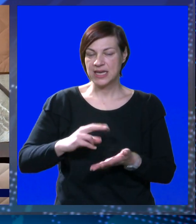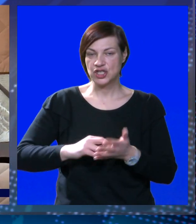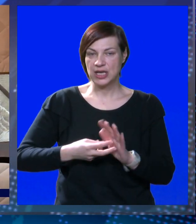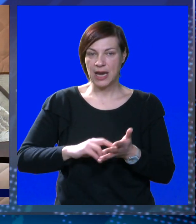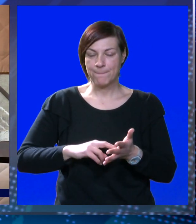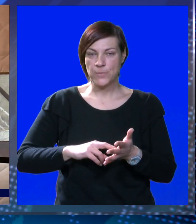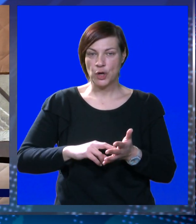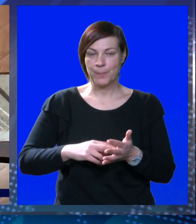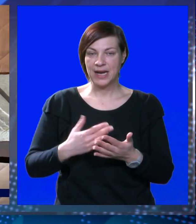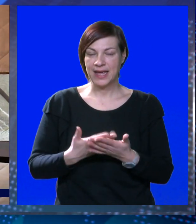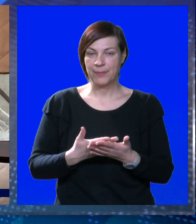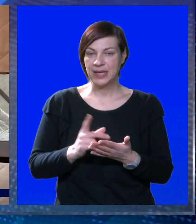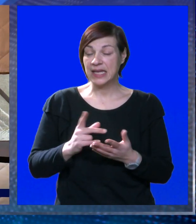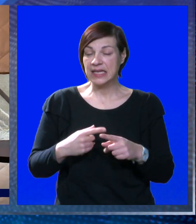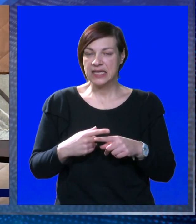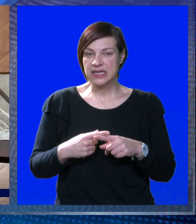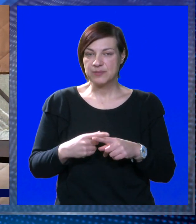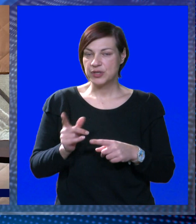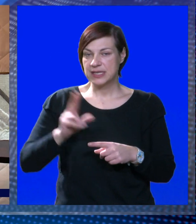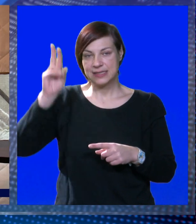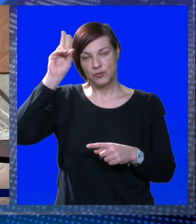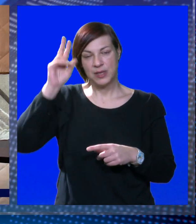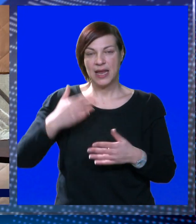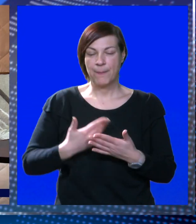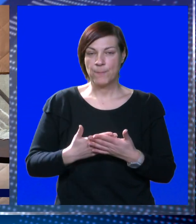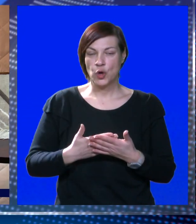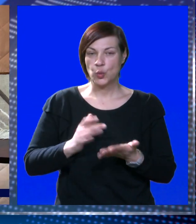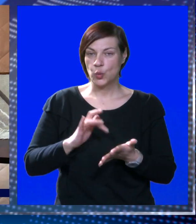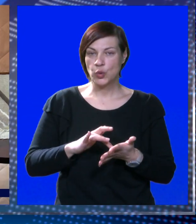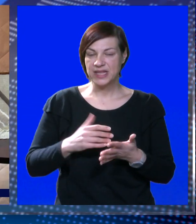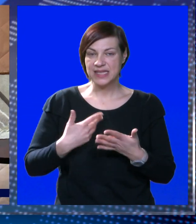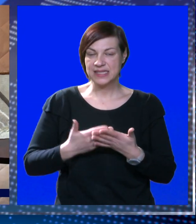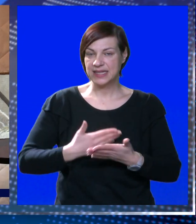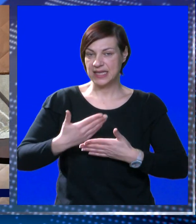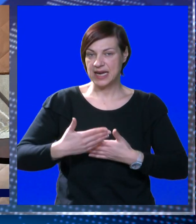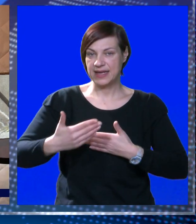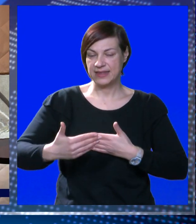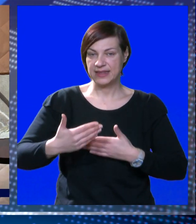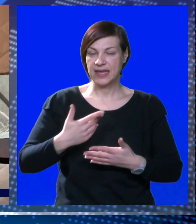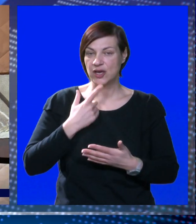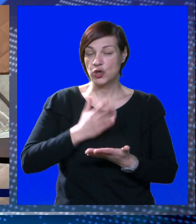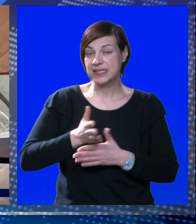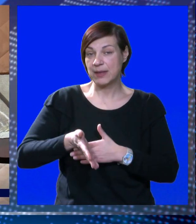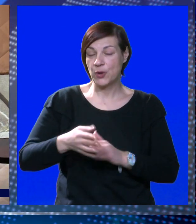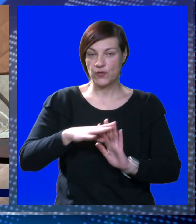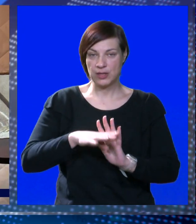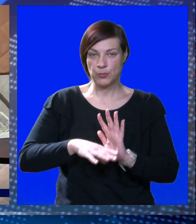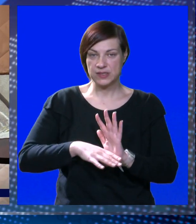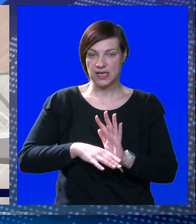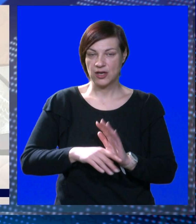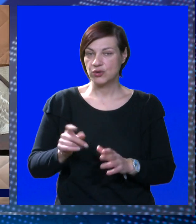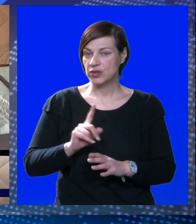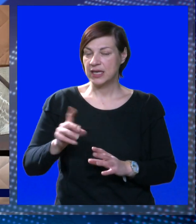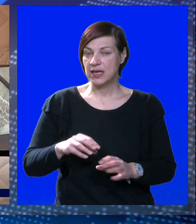problemi ili nesporazumi ne mogu utjecati na tijek koji se probodi po